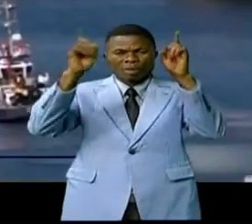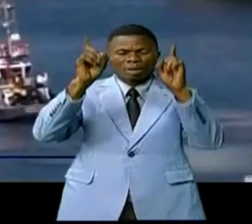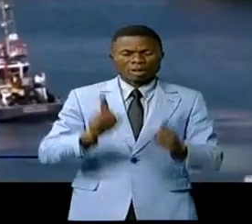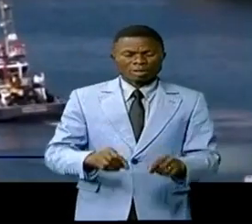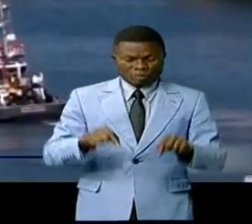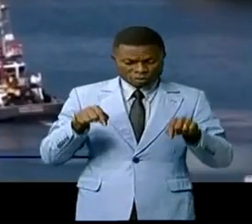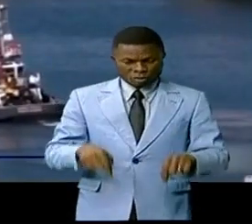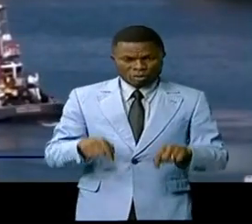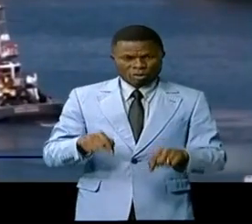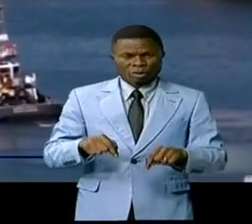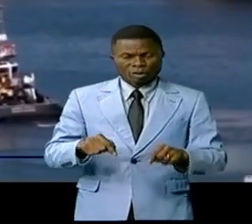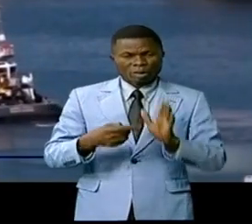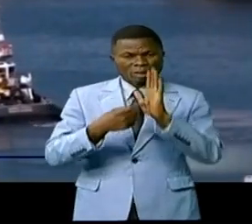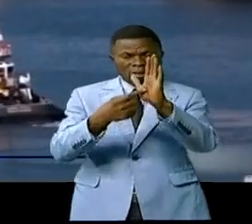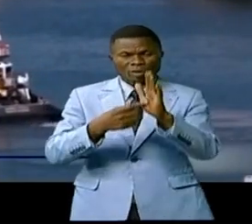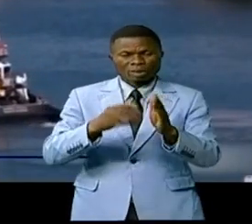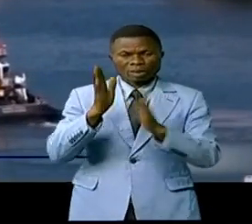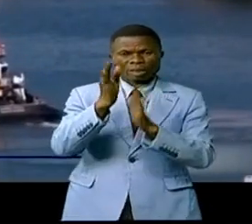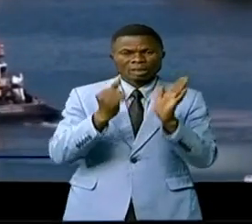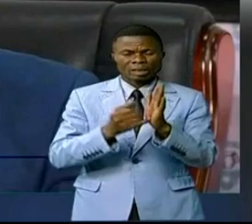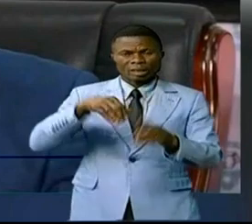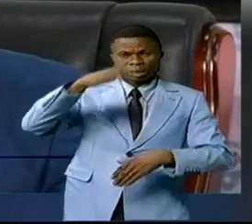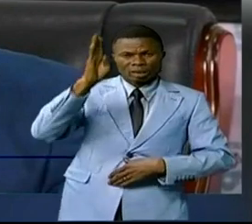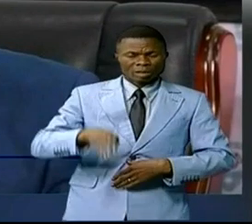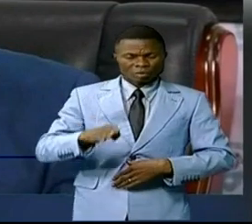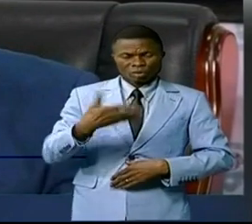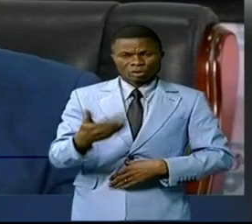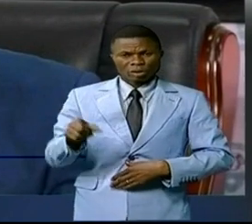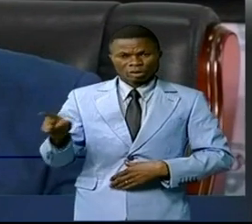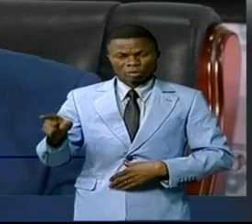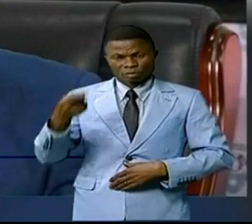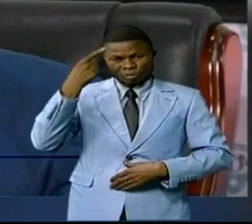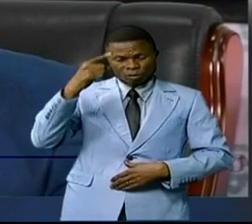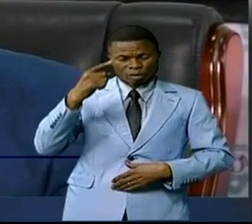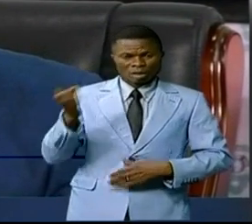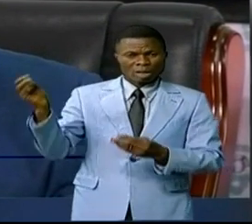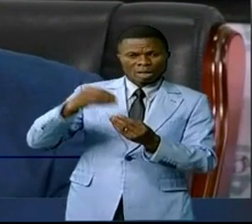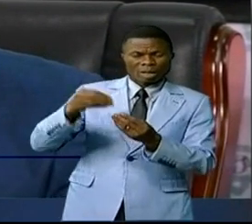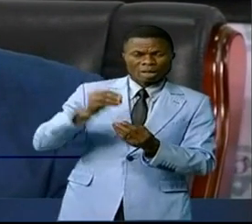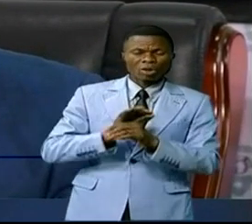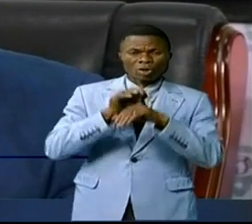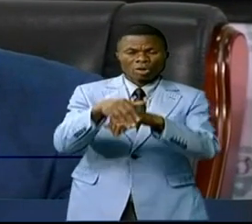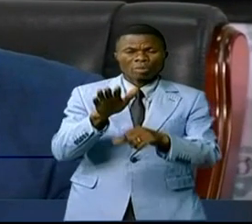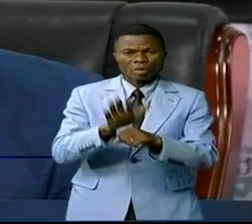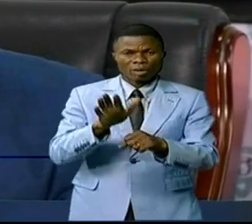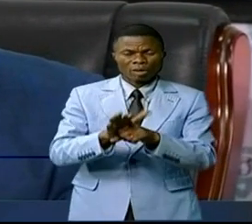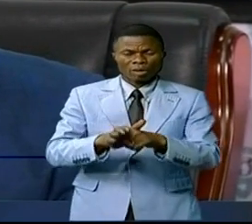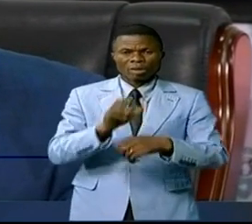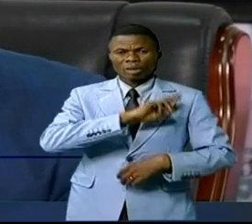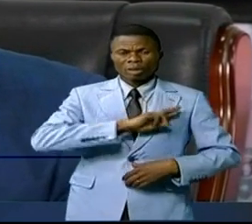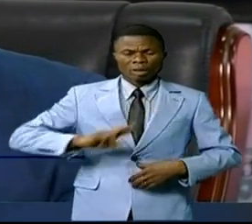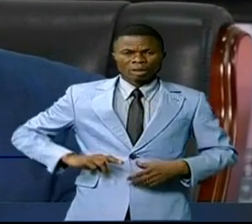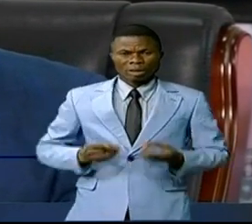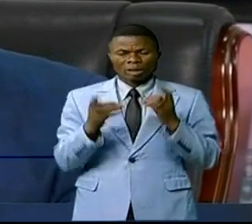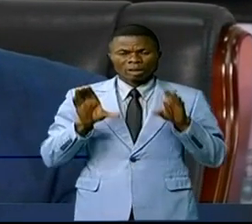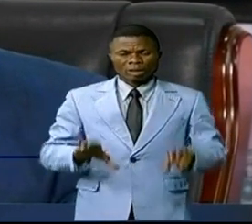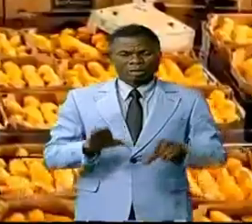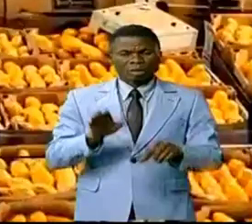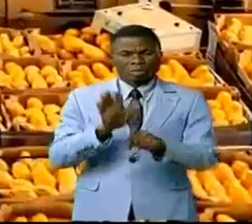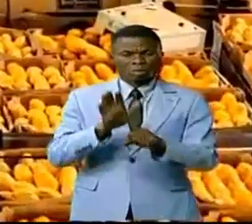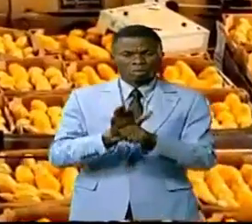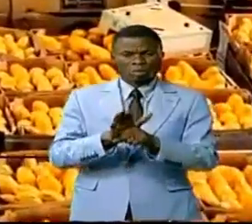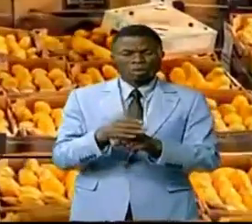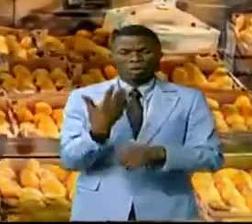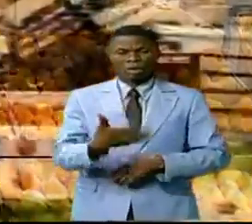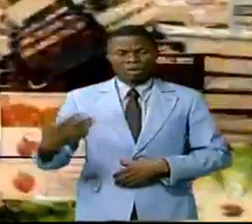ce jour ne représente que 16% des échanges. En vue d'optimiser la participation de la RDC, un certain nombre